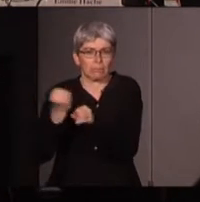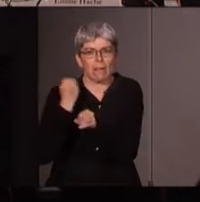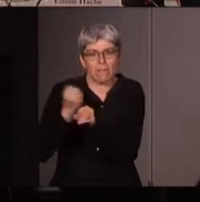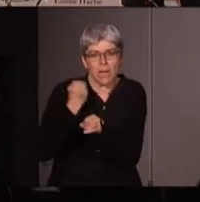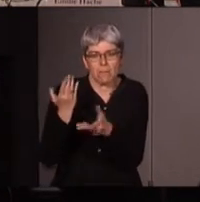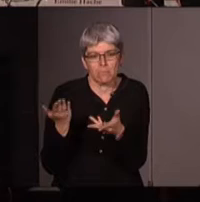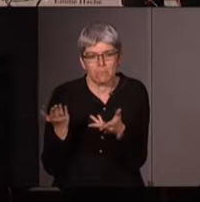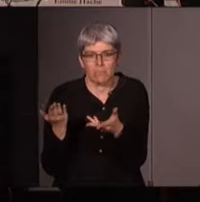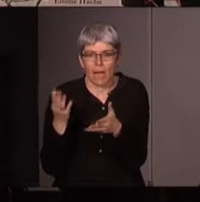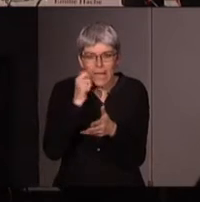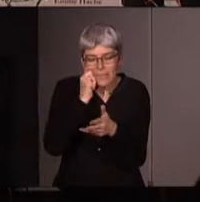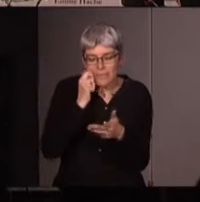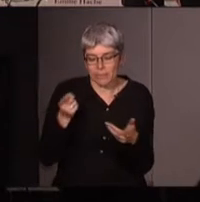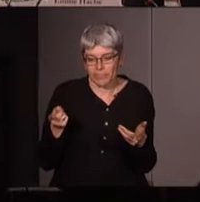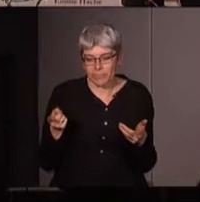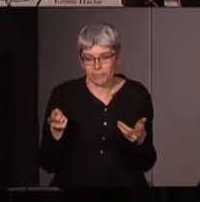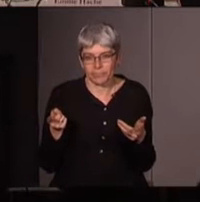sur le racisme